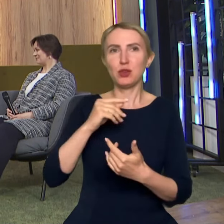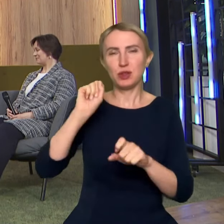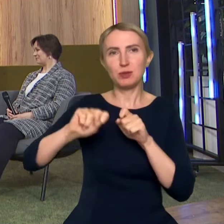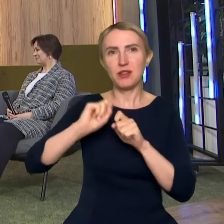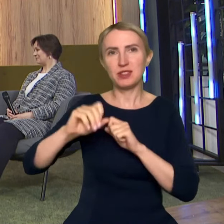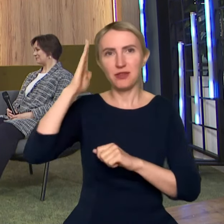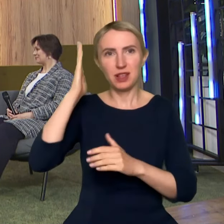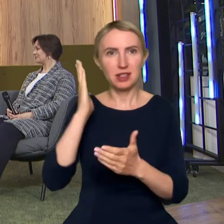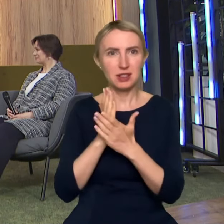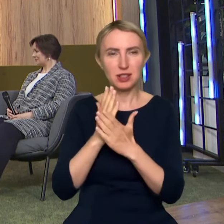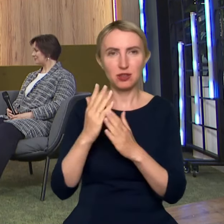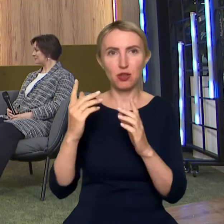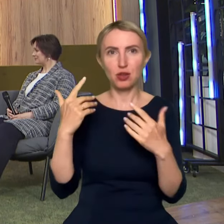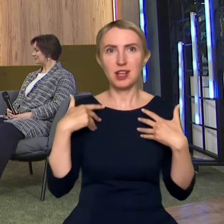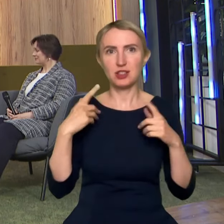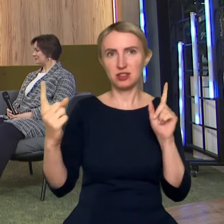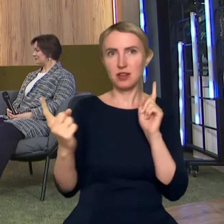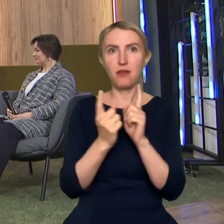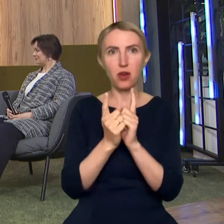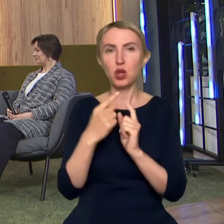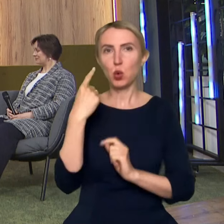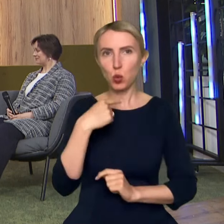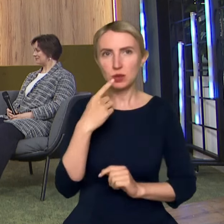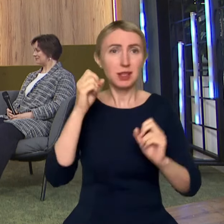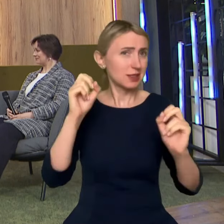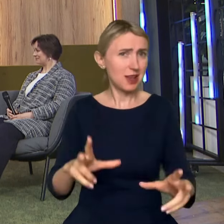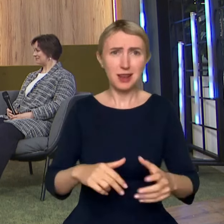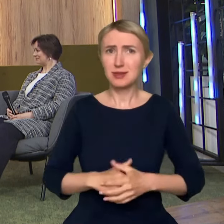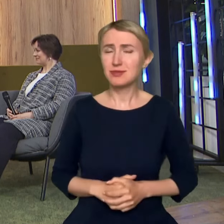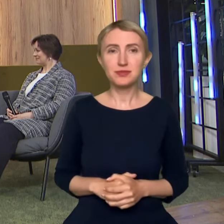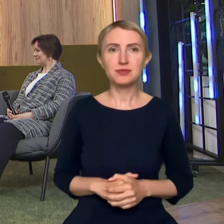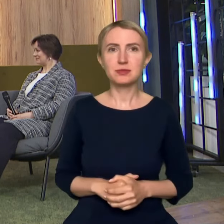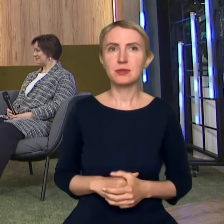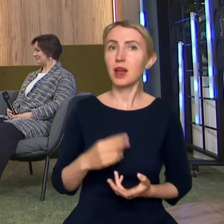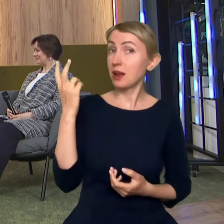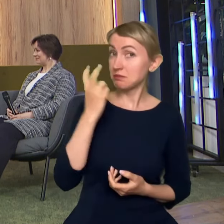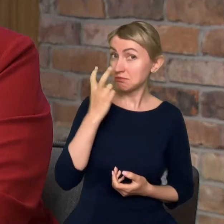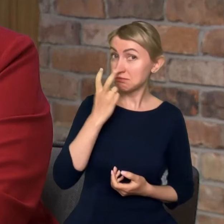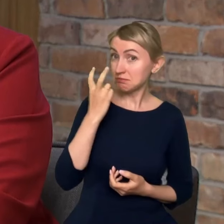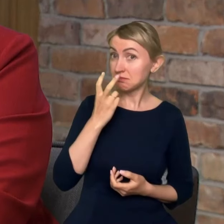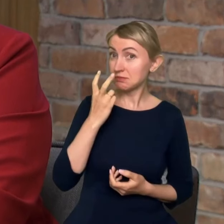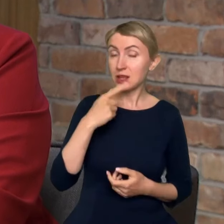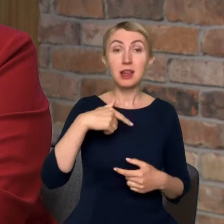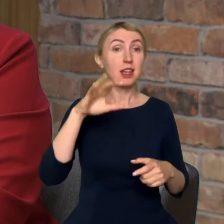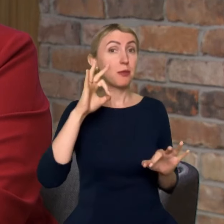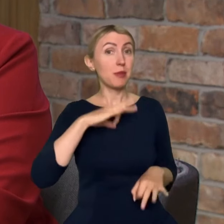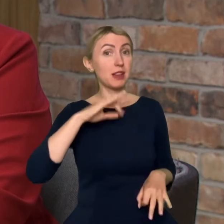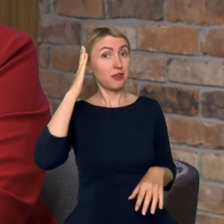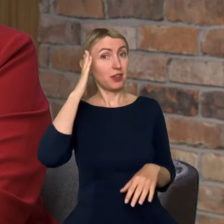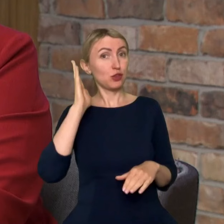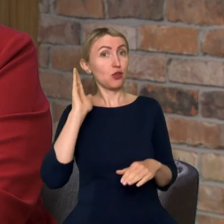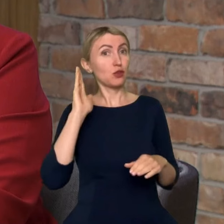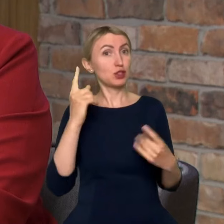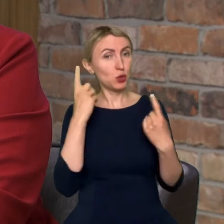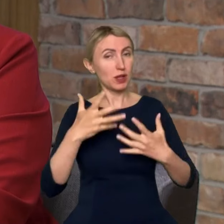face to face i ustne? Tak, jak najbardziej. A to ciekawe jest to pani. I pani jest przekonana, że tak będzie wyglądała rzeczywistość egzaminu.